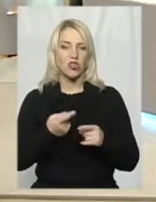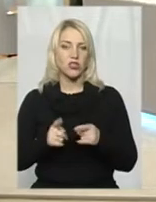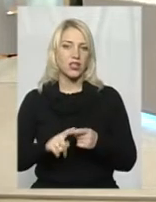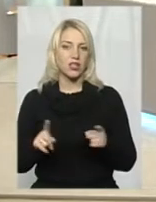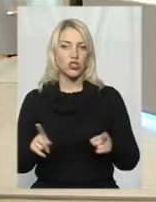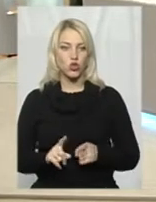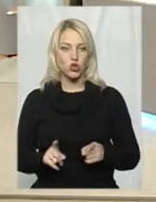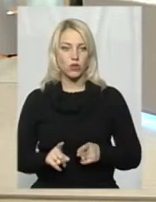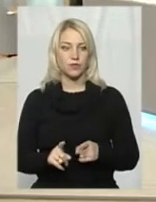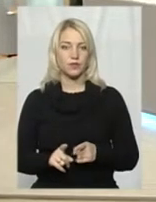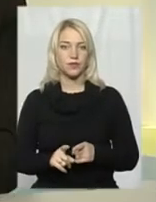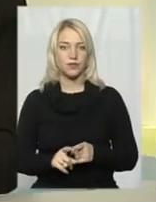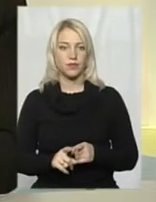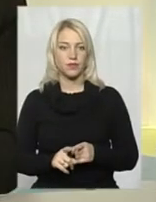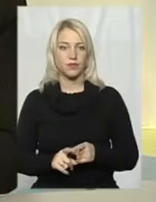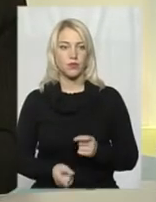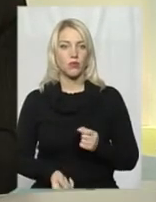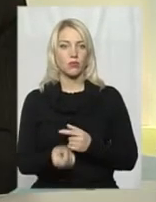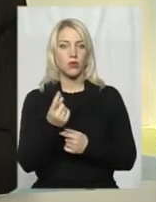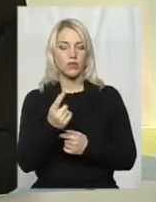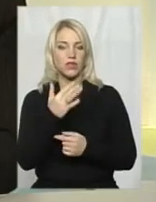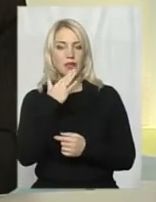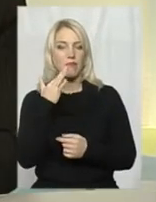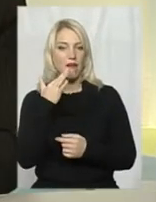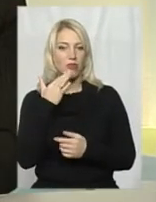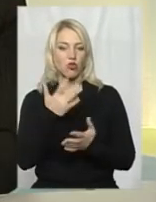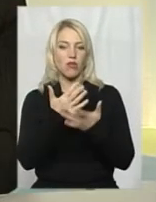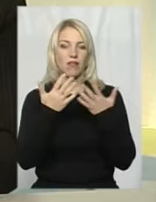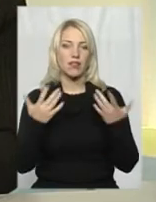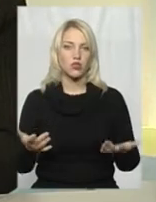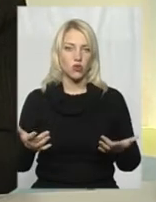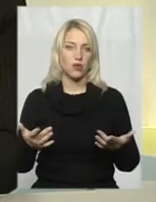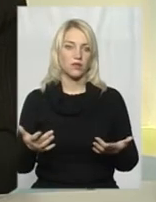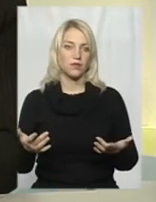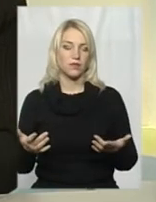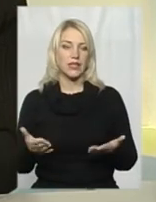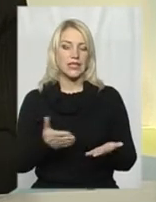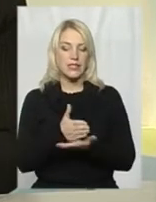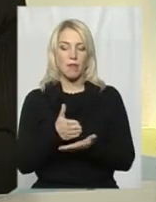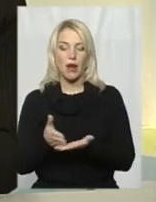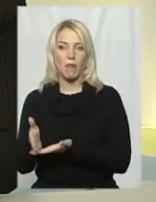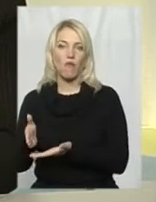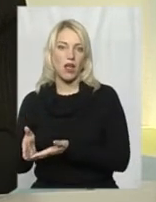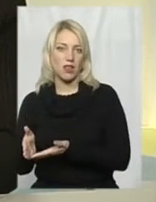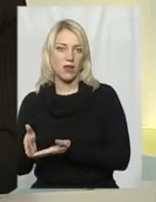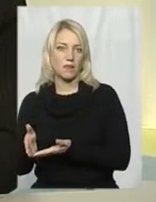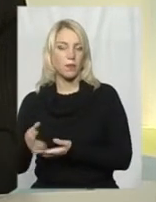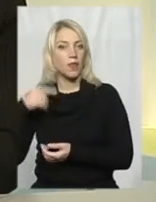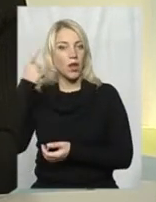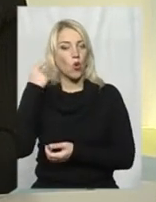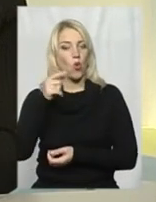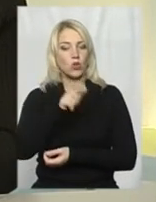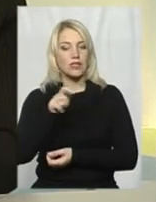появилося дуже багато різного спрямування козаків,